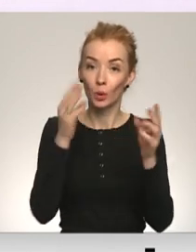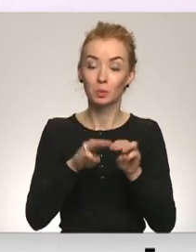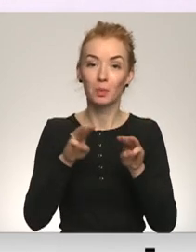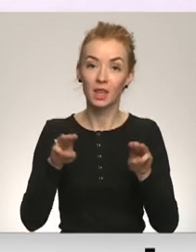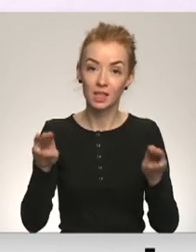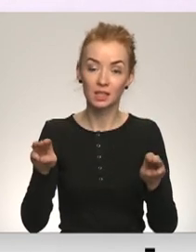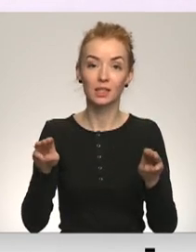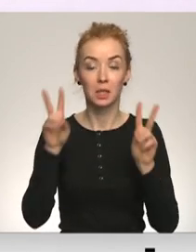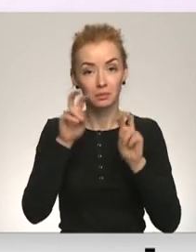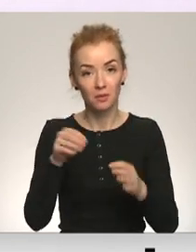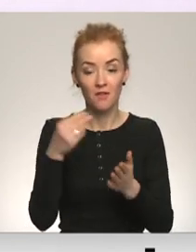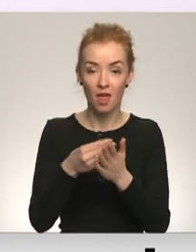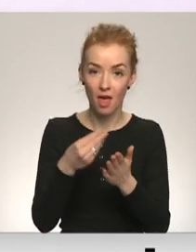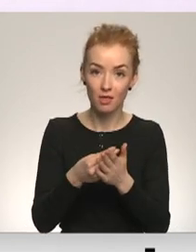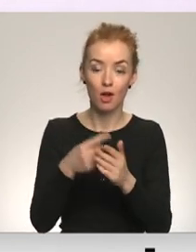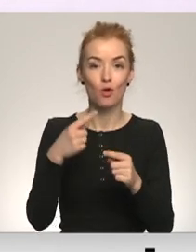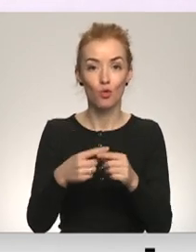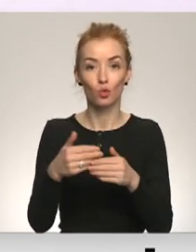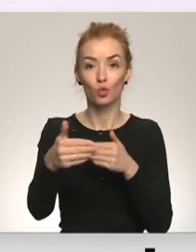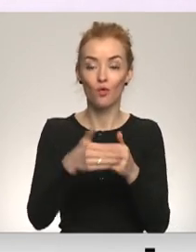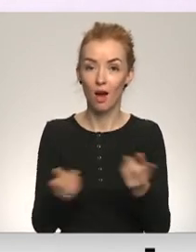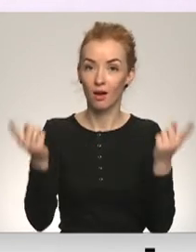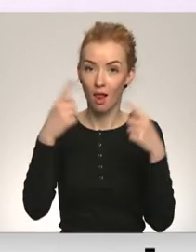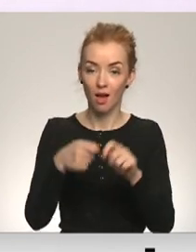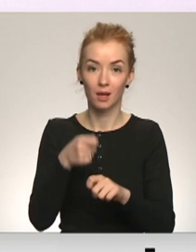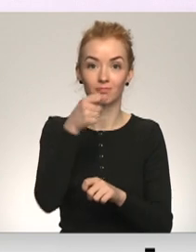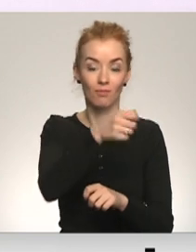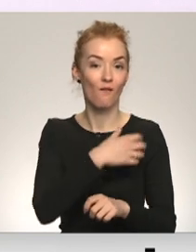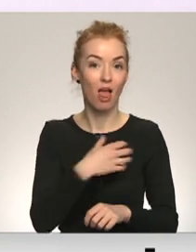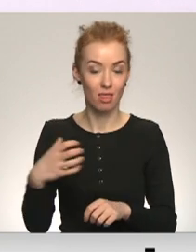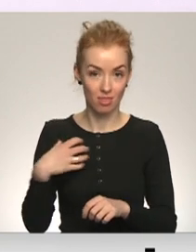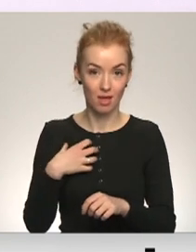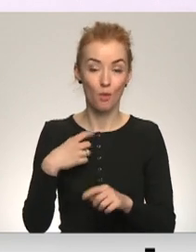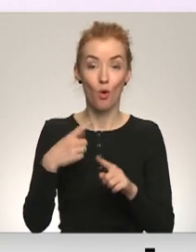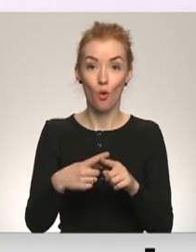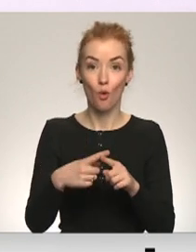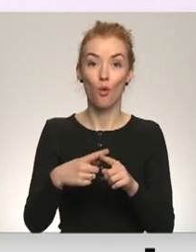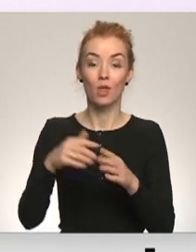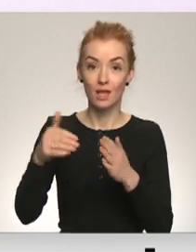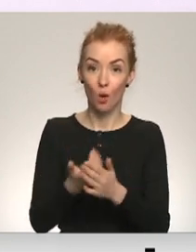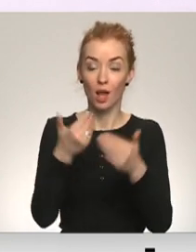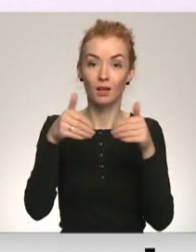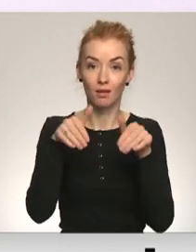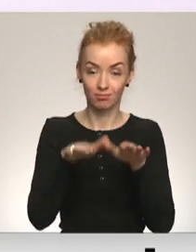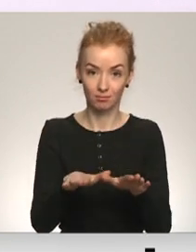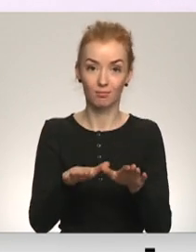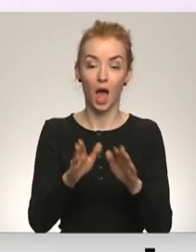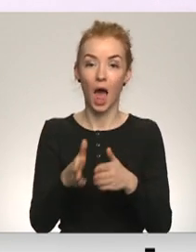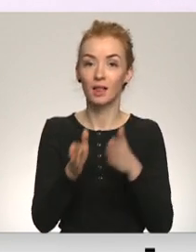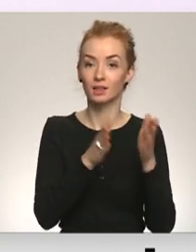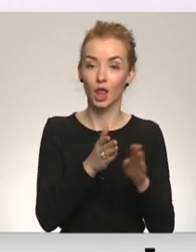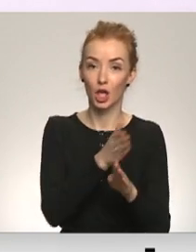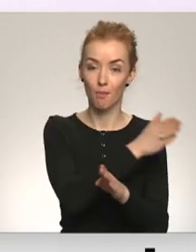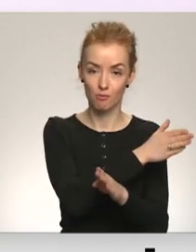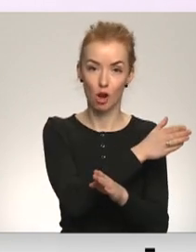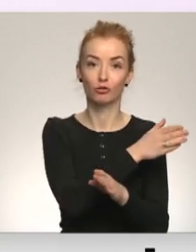izvērtējumu tuvākajā laikā izskatīšanai un lēmumu pieņemšanai virzīs valdībā un līdz ar jauno valdības lēmumu tiks atcelta iepriekšējā